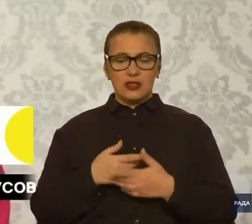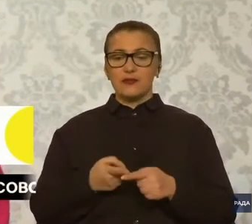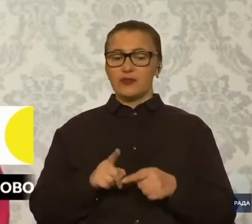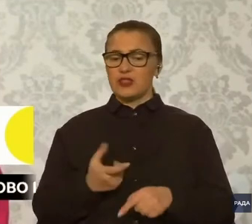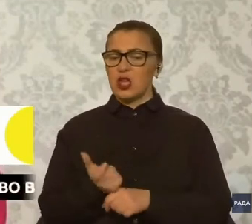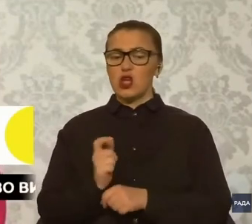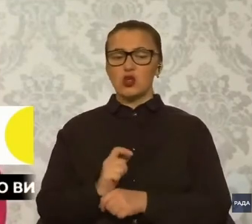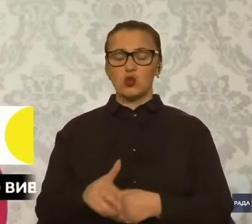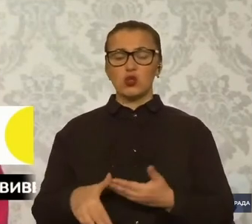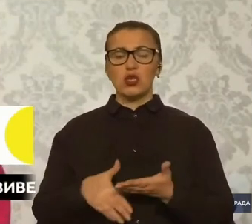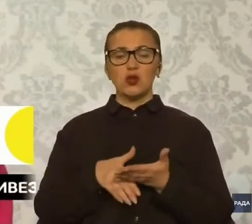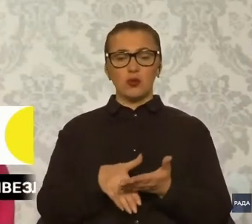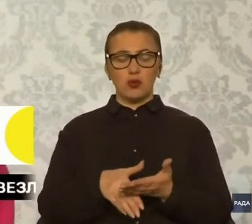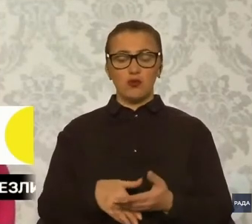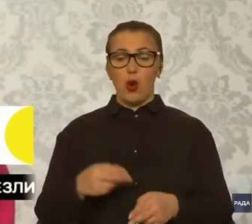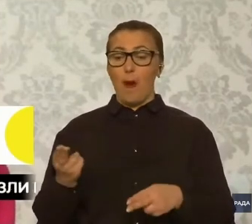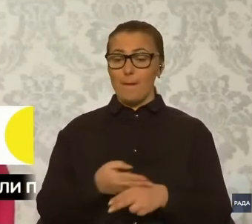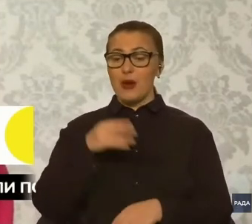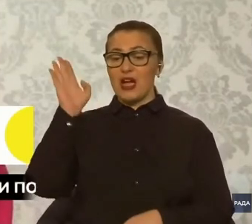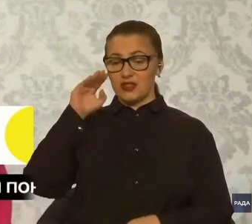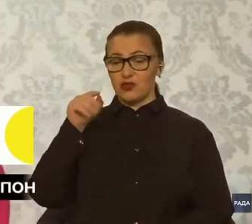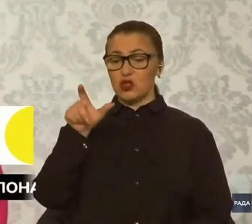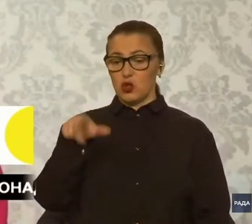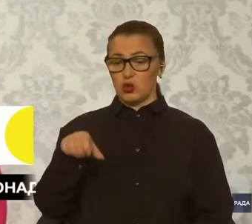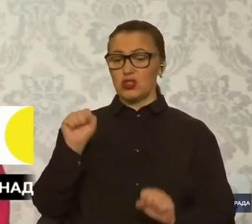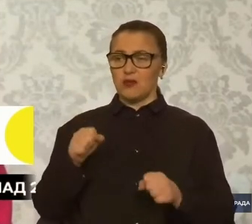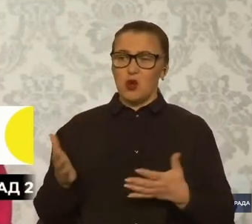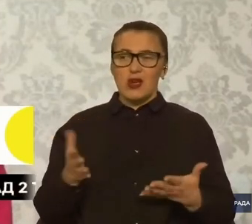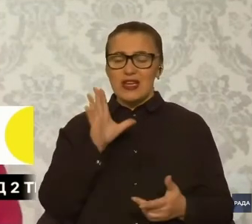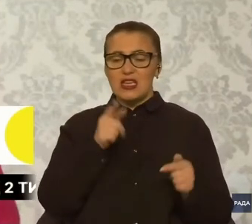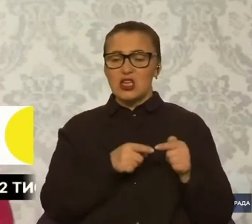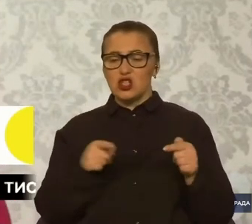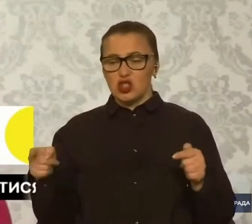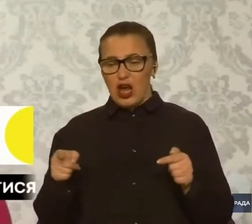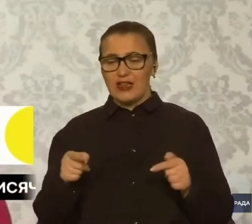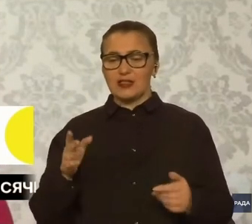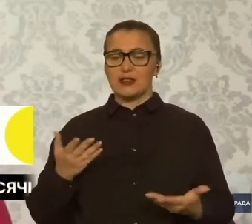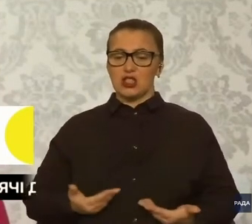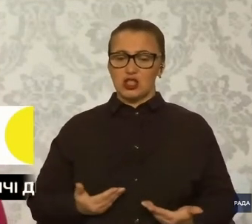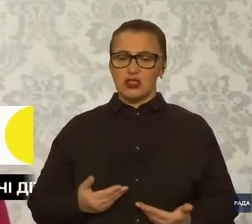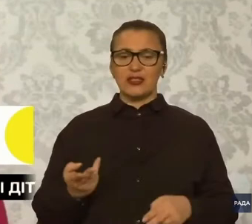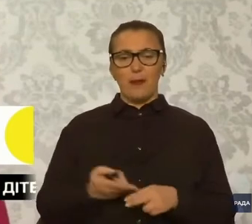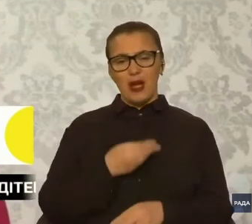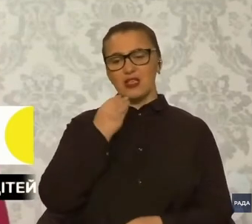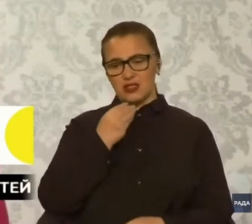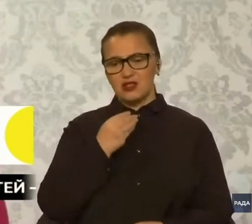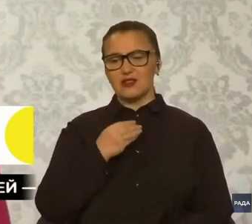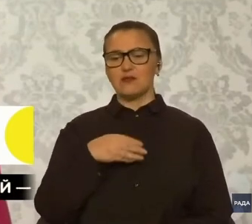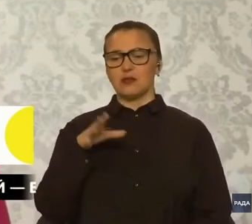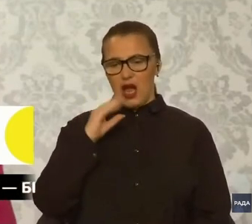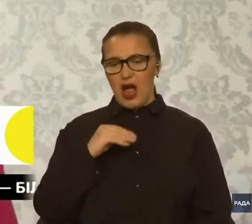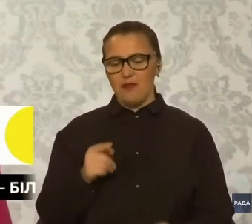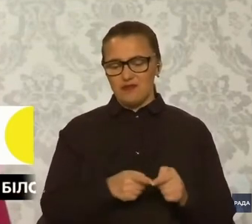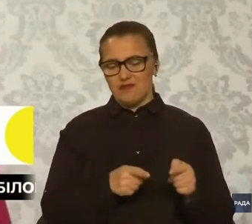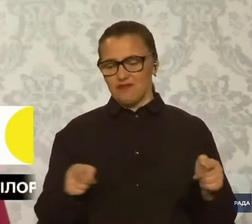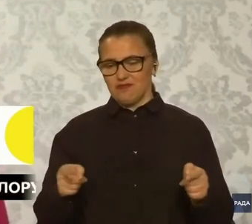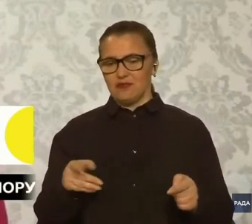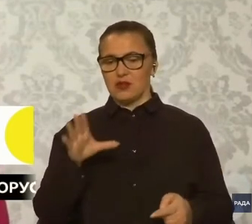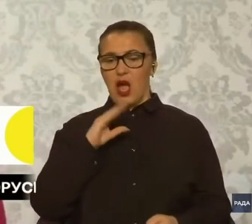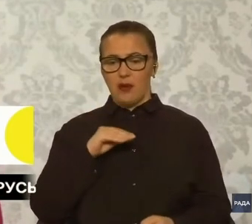важливо? Тому що людина без води може протриматися певний час, в їжі також. Включаються адаптаційні механізми